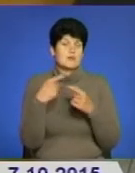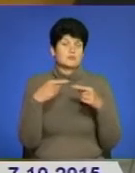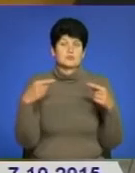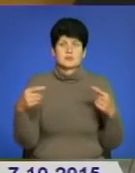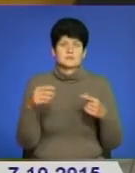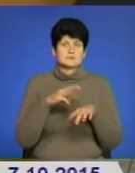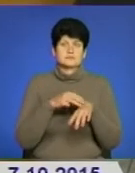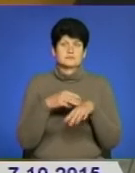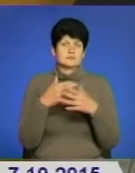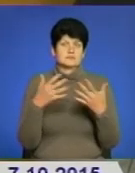внутрішніх справ.